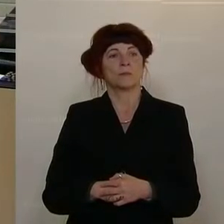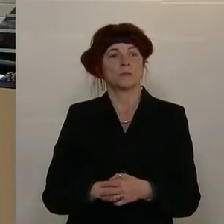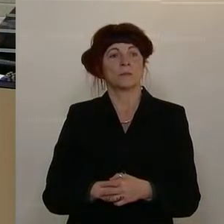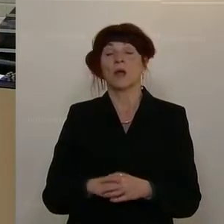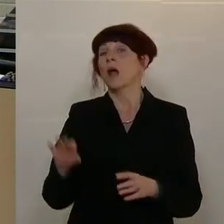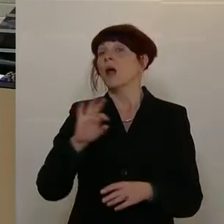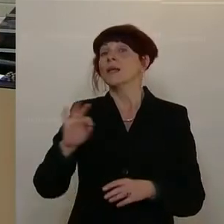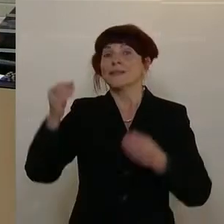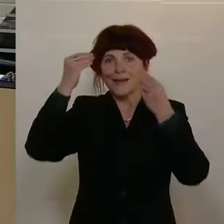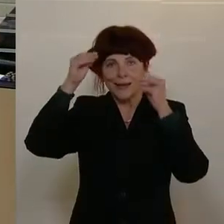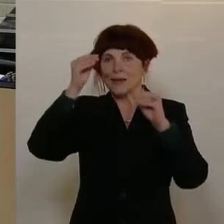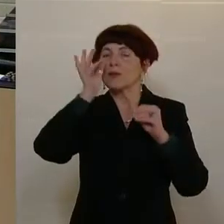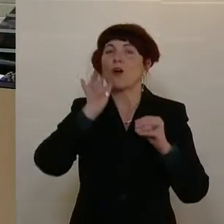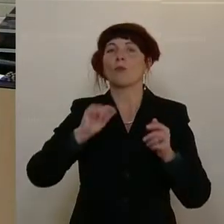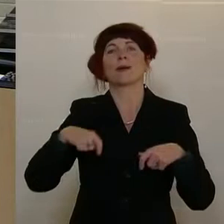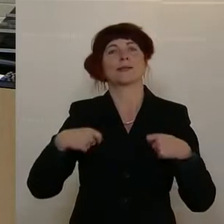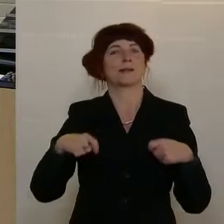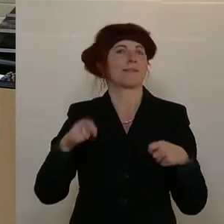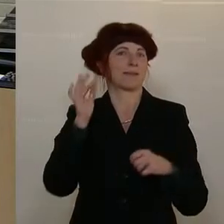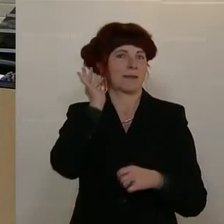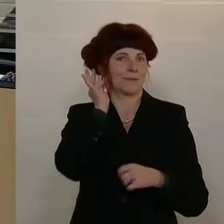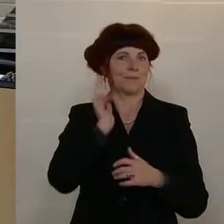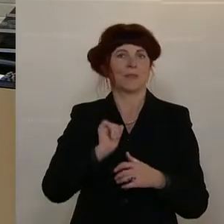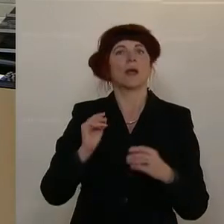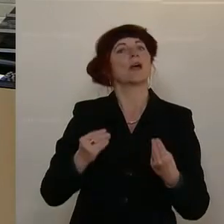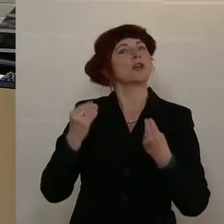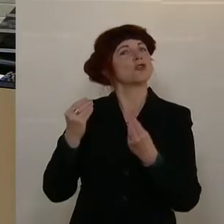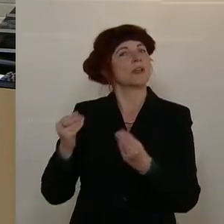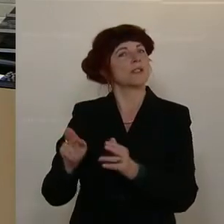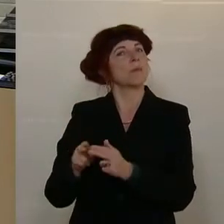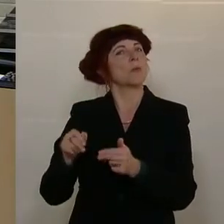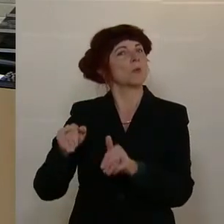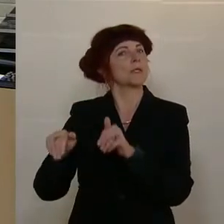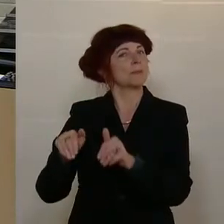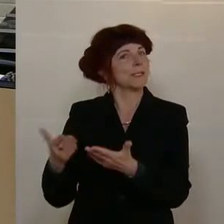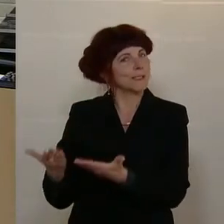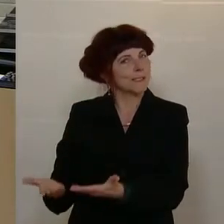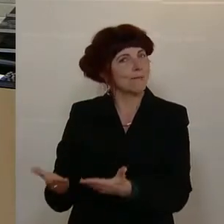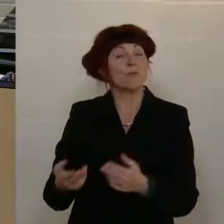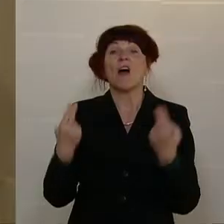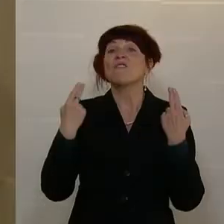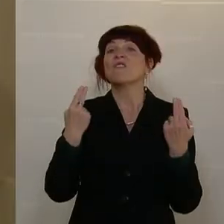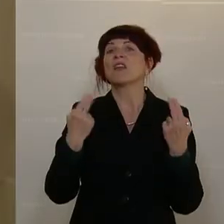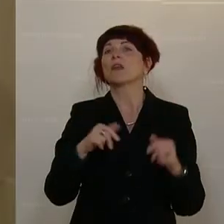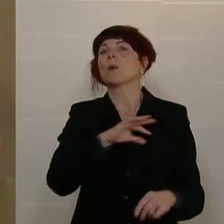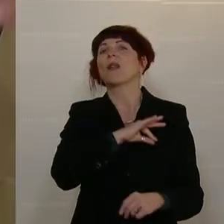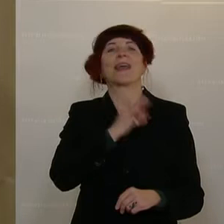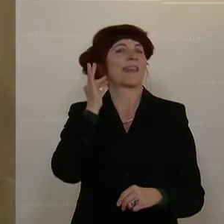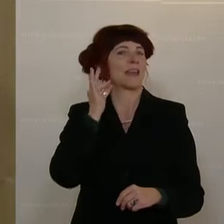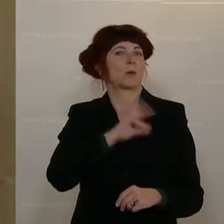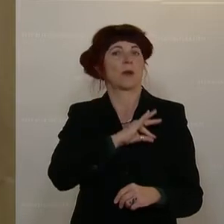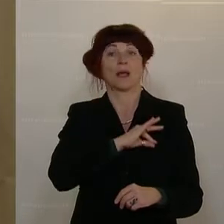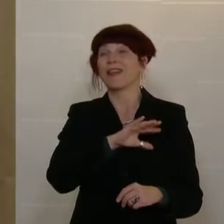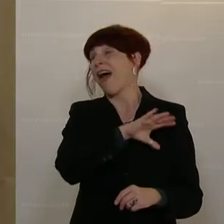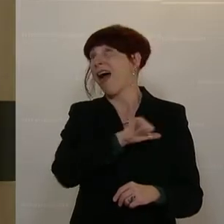Sehr geehrte Frau Präsidentin, geschätzte Bundesminister, werte Kolleginnen und Kollegen, alle im